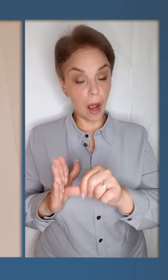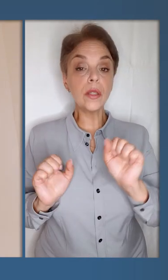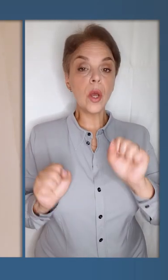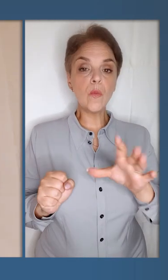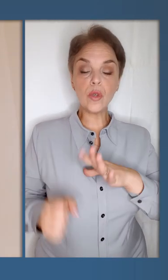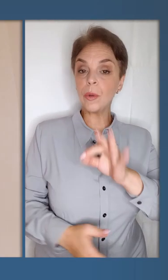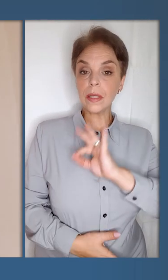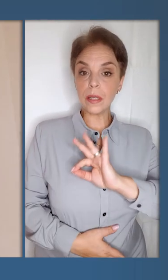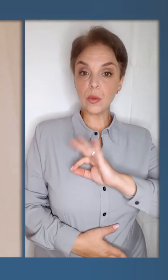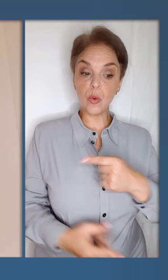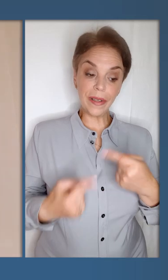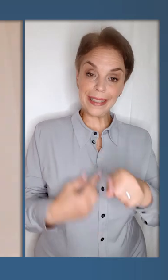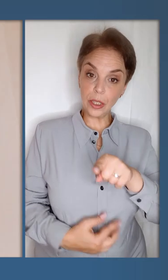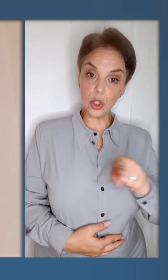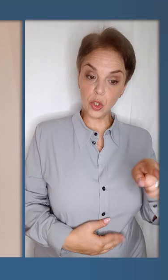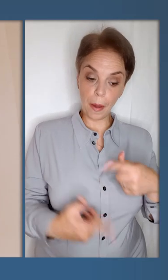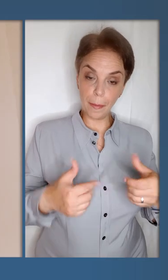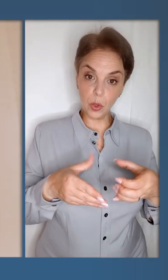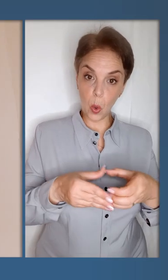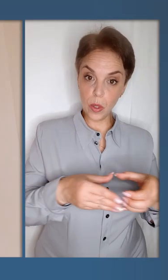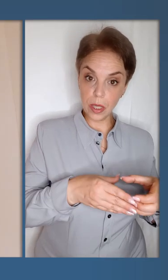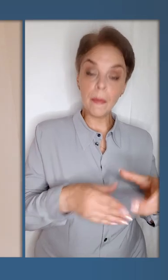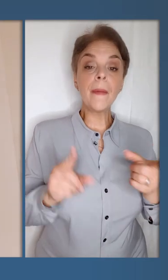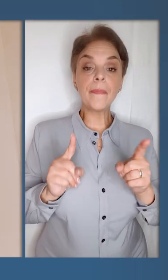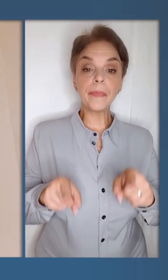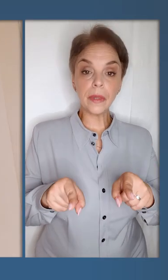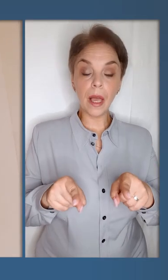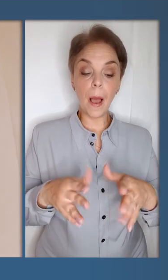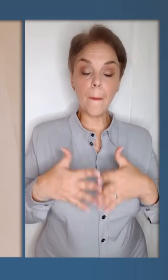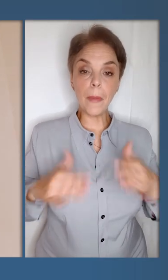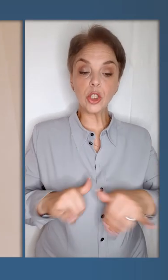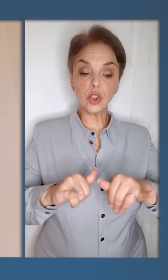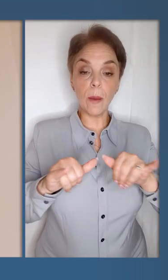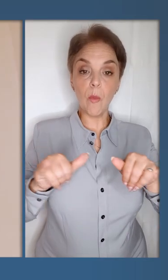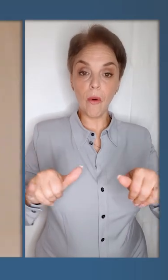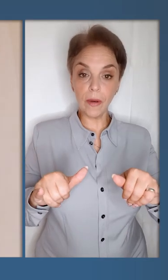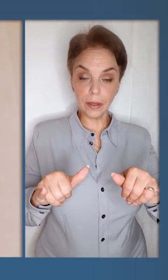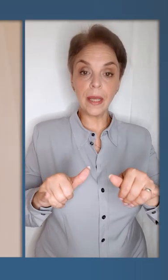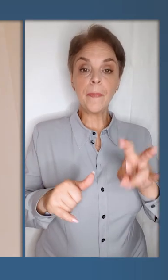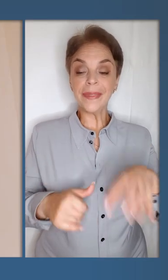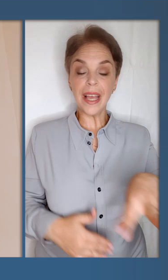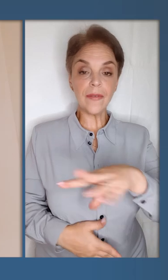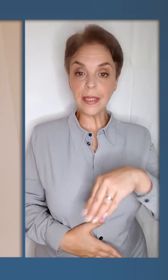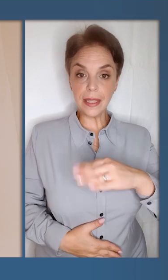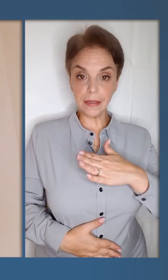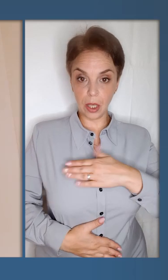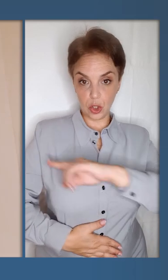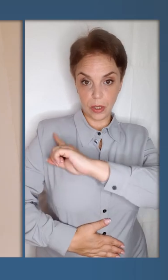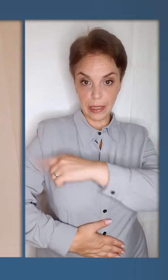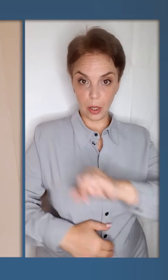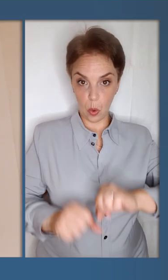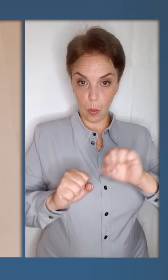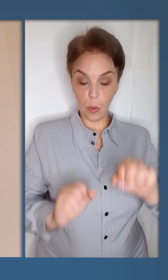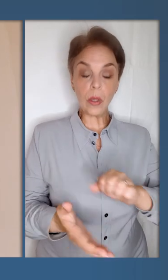бригади може бути застосований іншими підрозділами та масштабований на всі наші